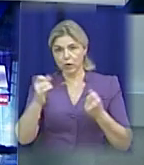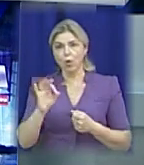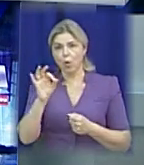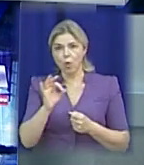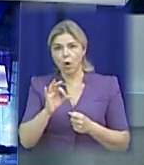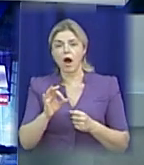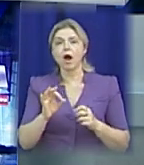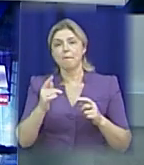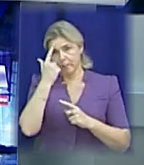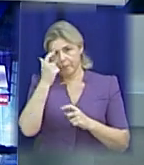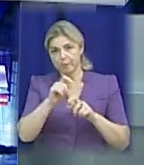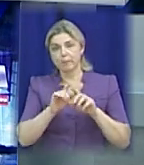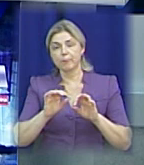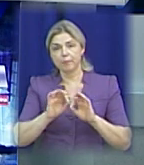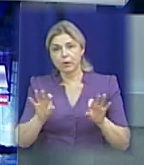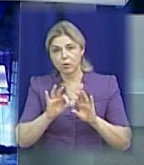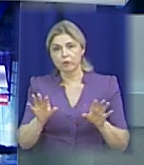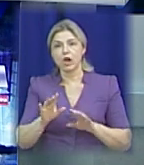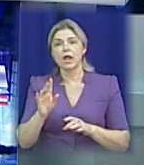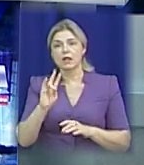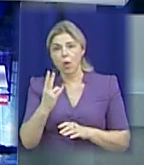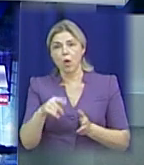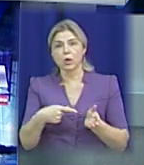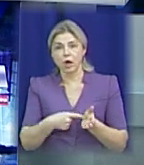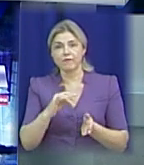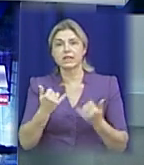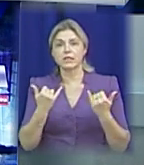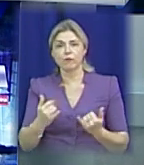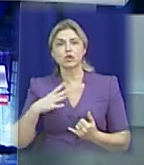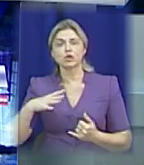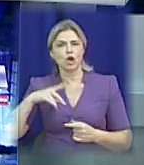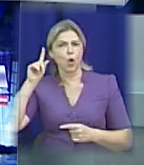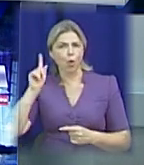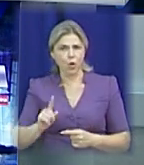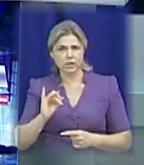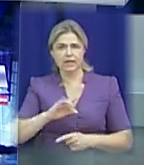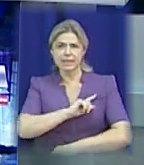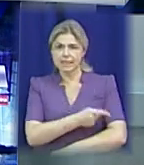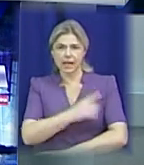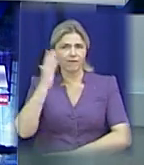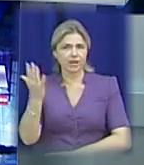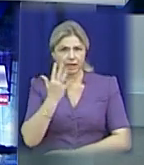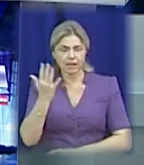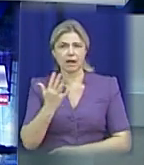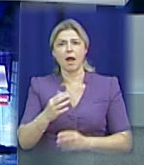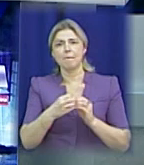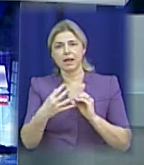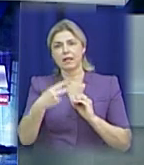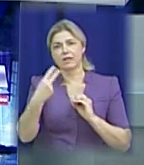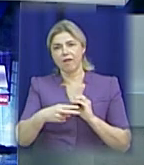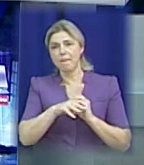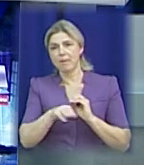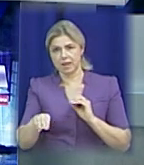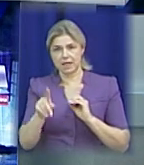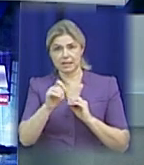штурмове попередження. У Миколаїві та області сьогодні очікують грози та шквальний вітер місцями 15-20 метрів за